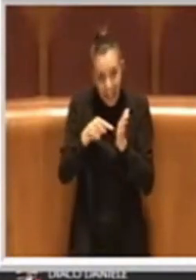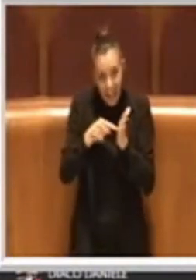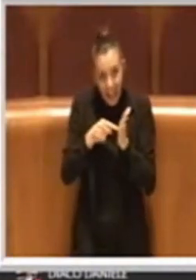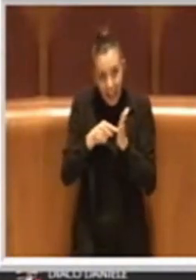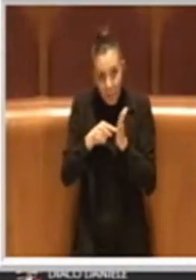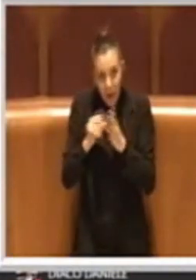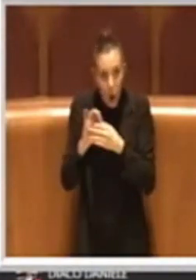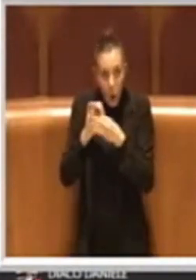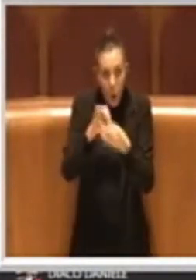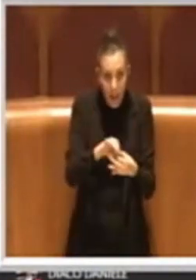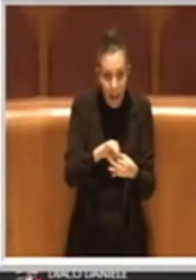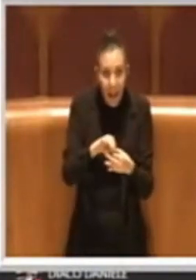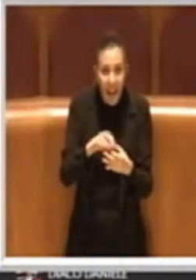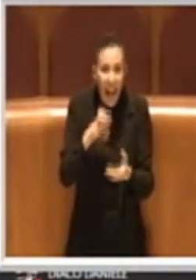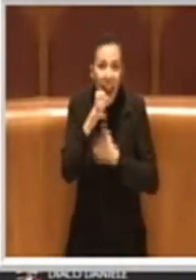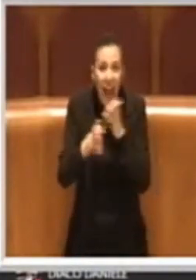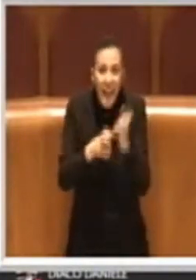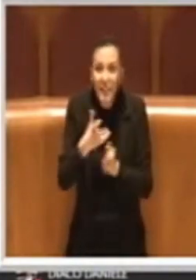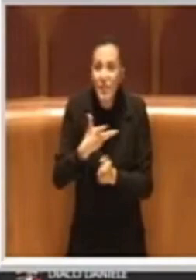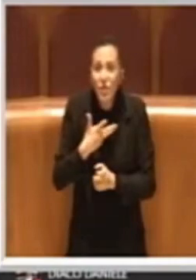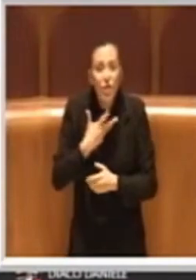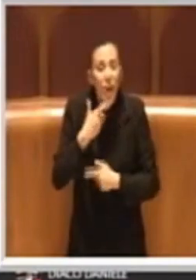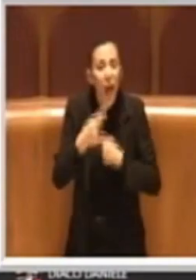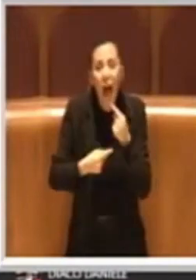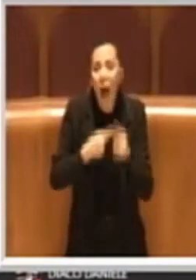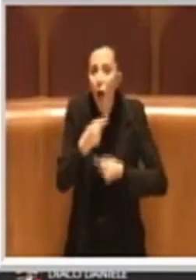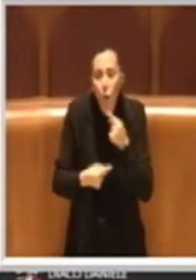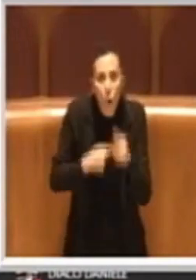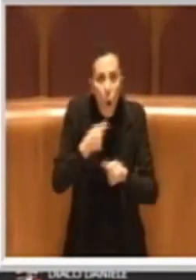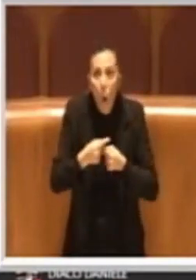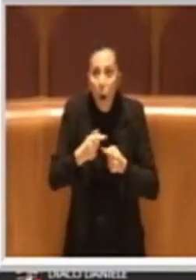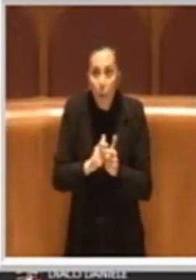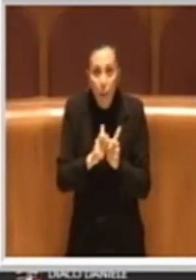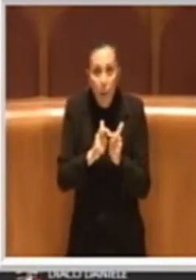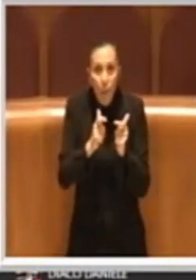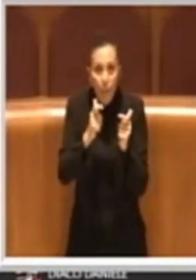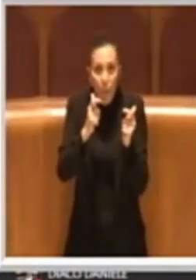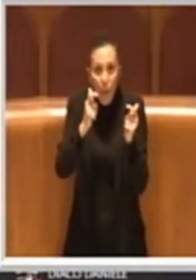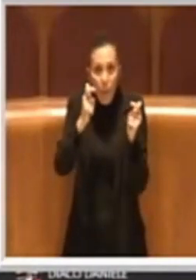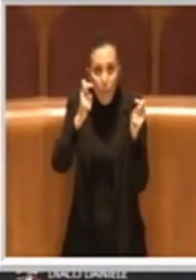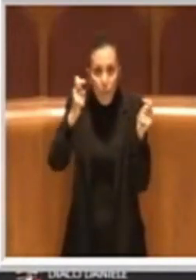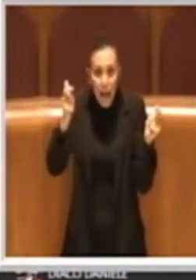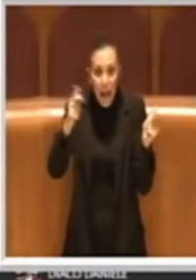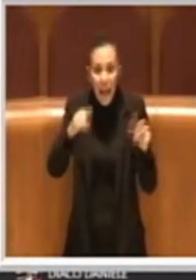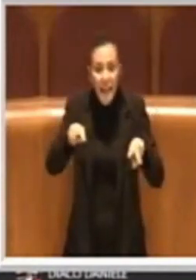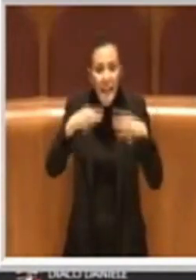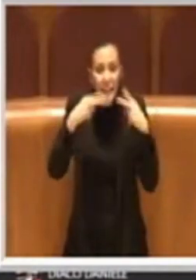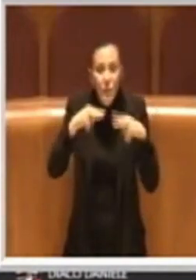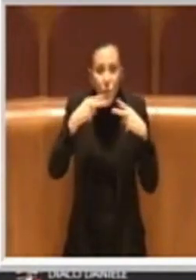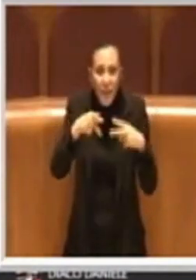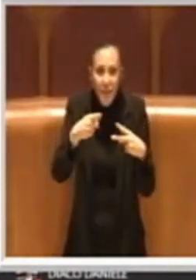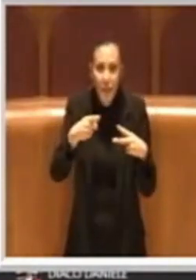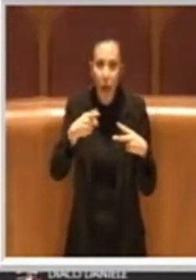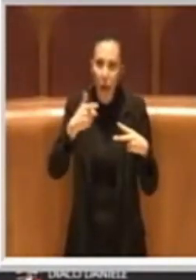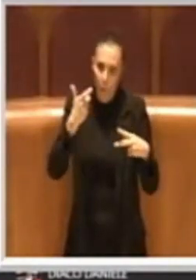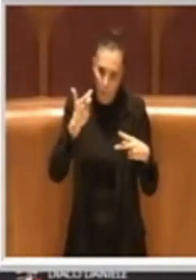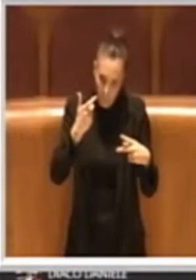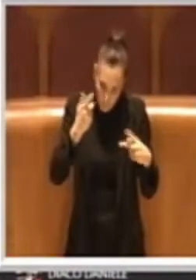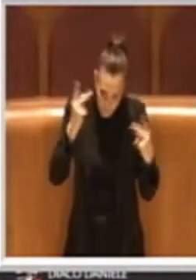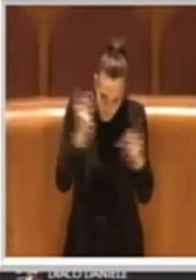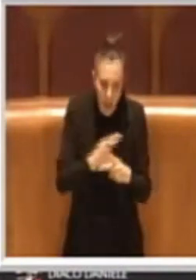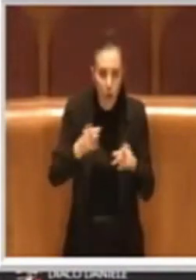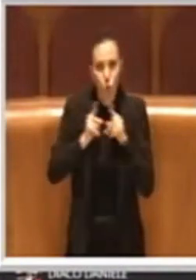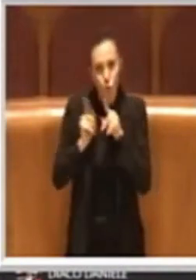la crisi è sempre più viva perché i ristoratori sono chiusi per tutela della salute e per